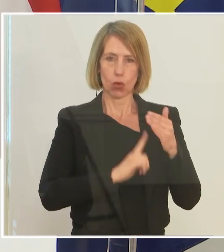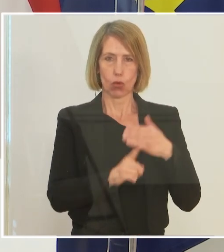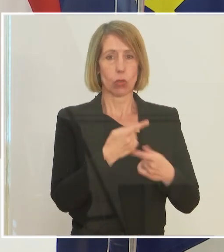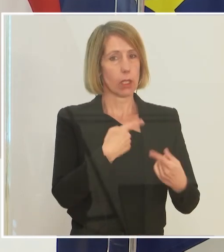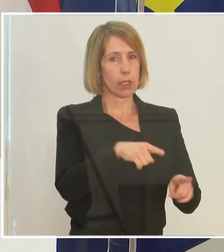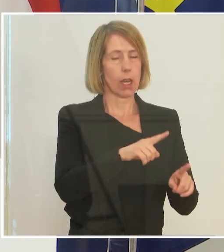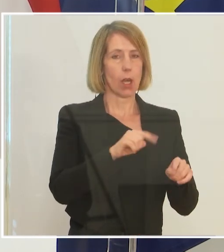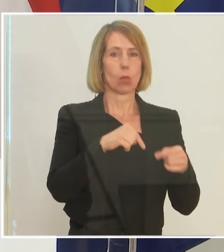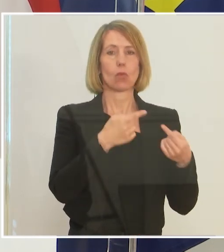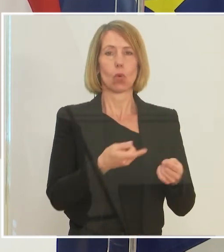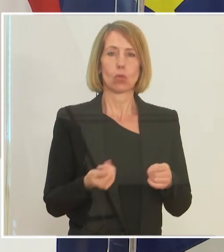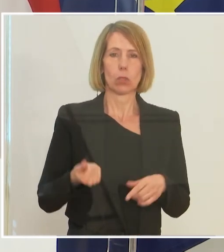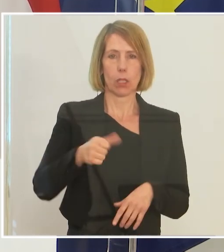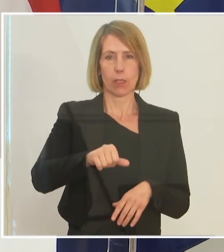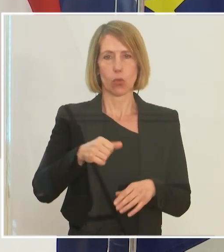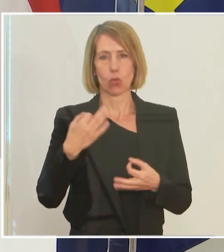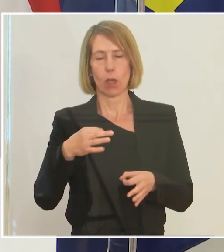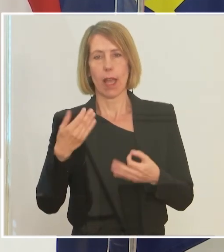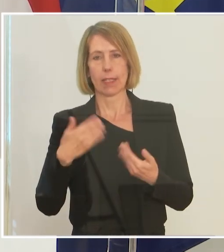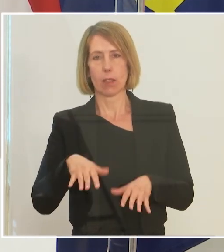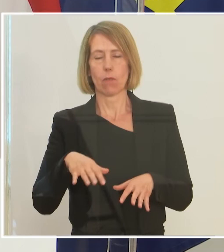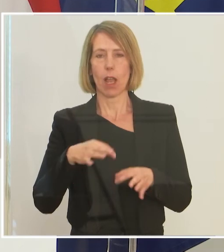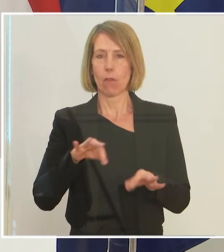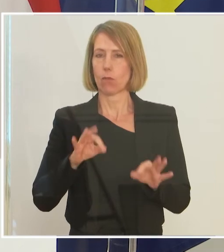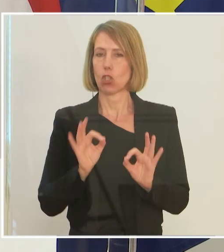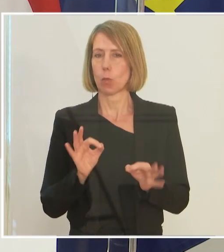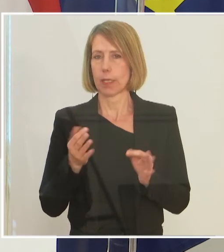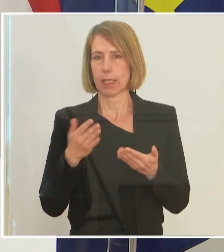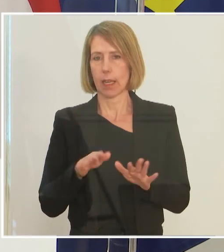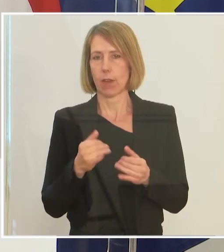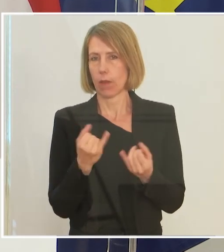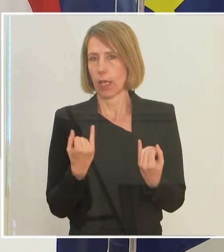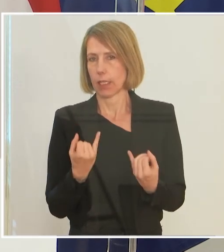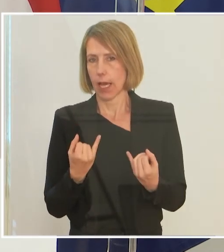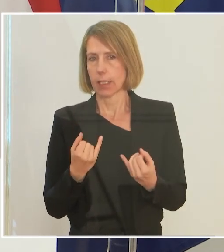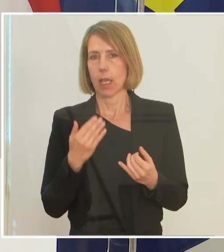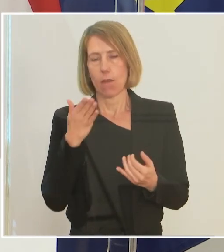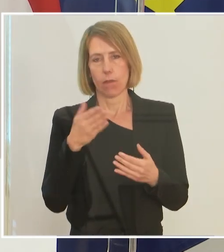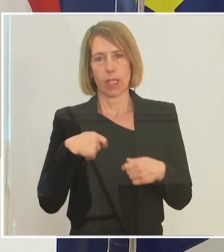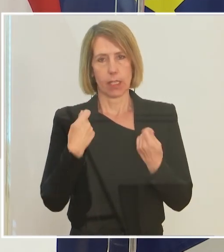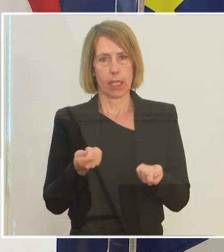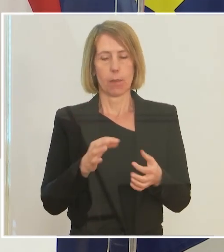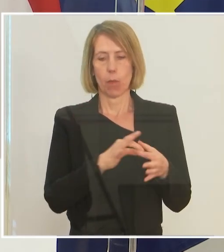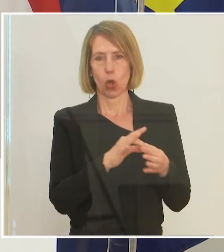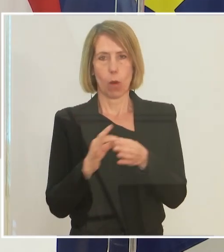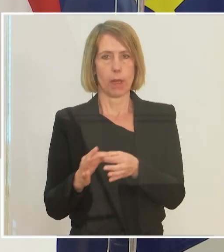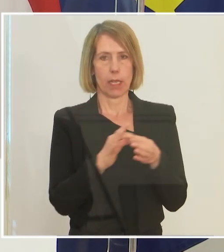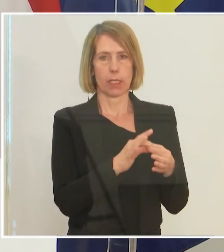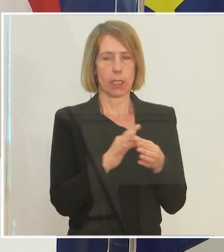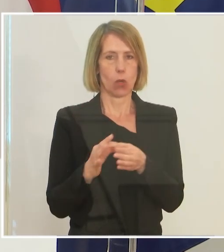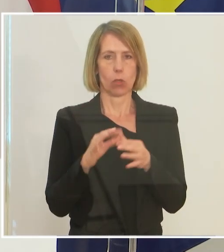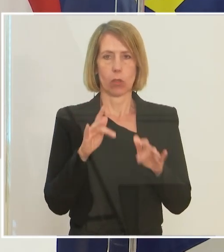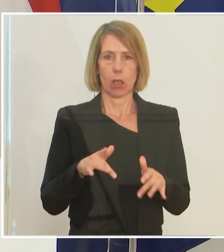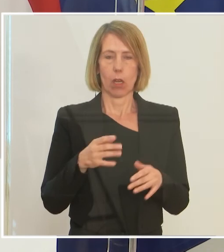Einzelfallprüfungen geben für spezifische Fälle, wie das auch jetzt der Fall ist. Die Kombination wird vielleicht so sein, dass wir